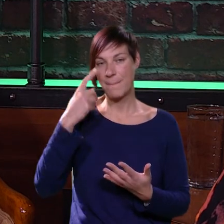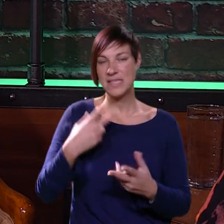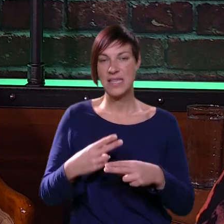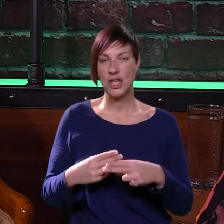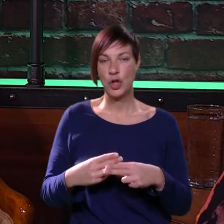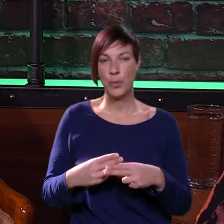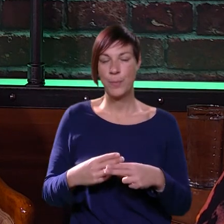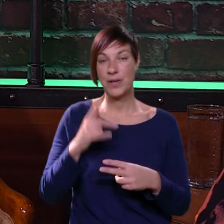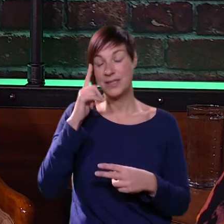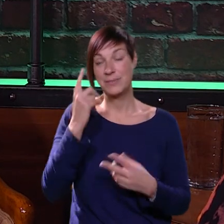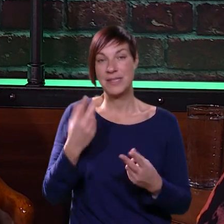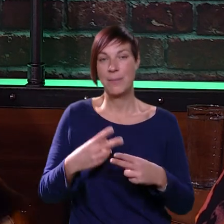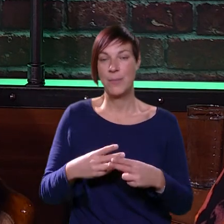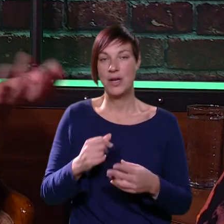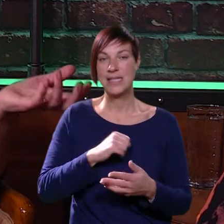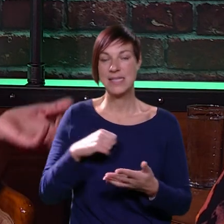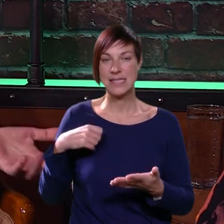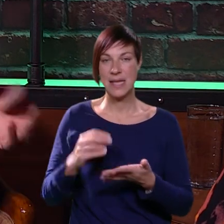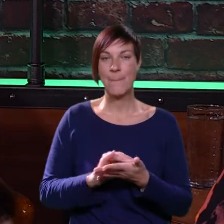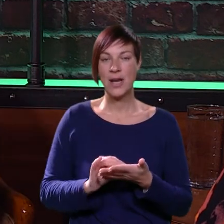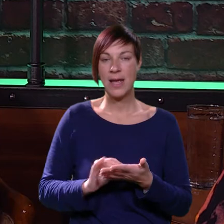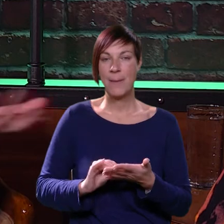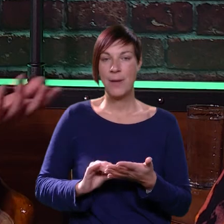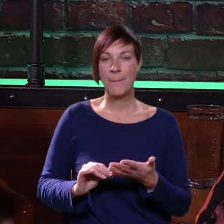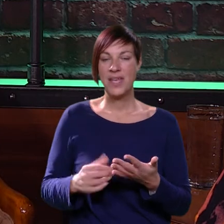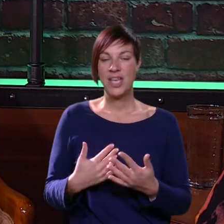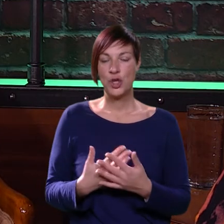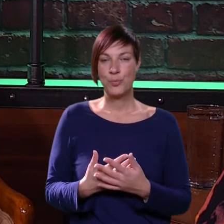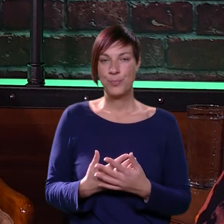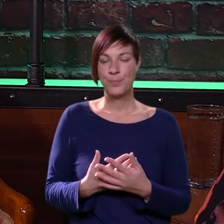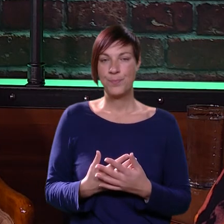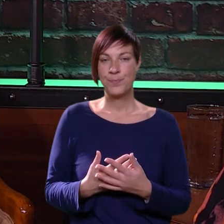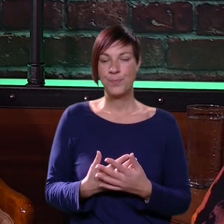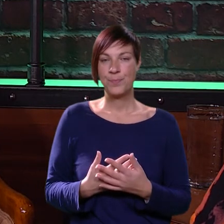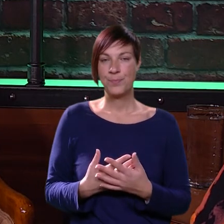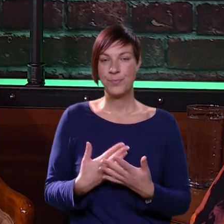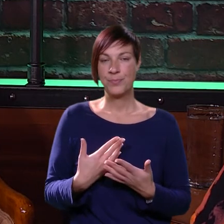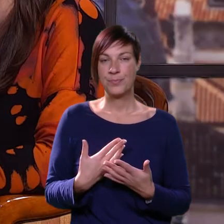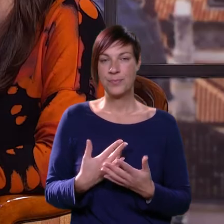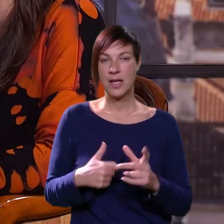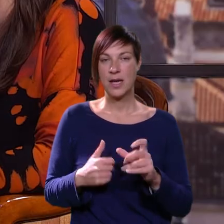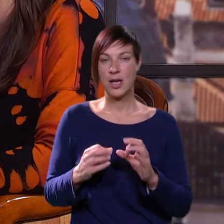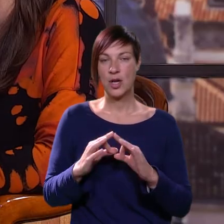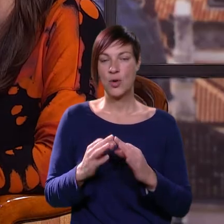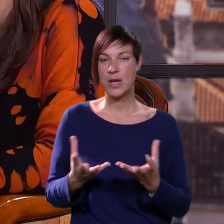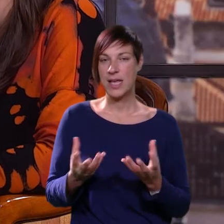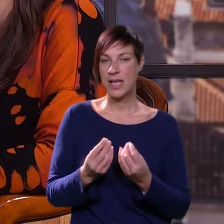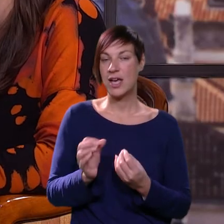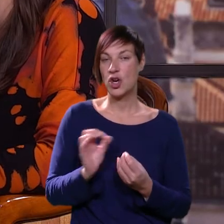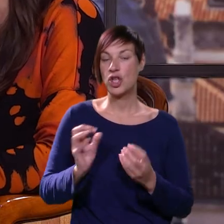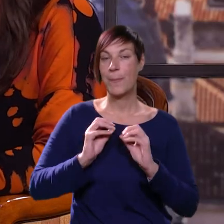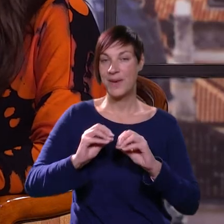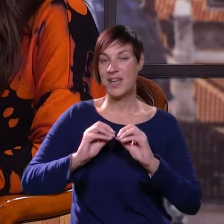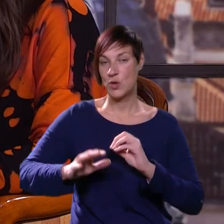mislim da je to neka bolest. Mislim, bolest je to samo na papiru. A. Točno. Tako. Ona je i jako